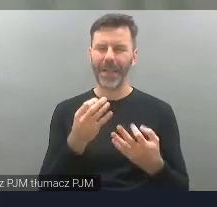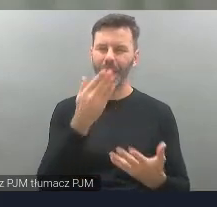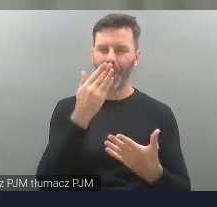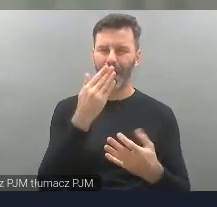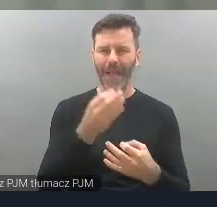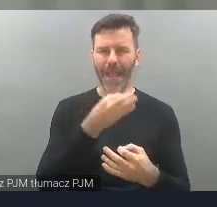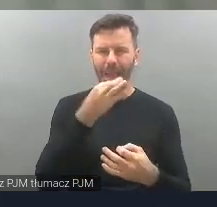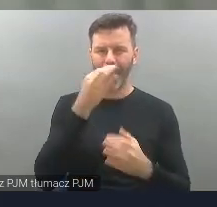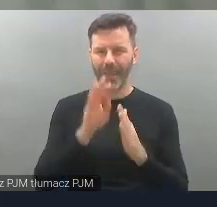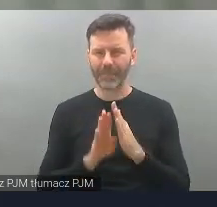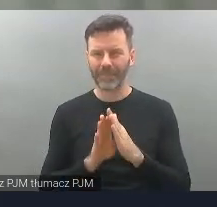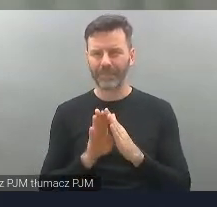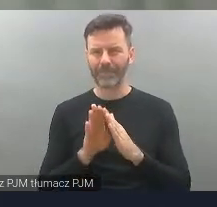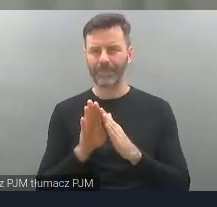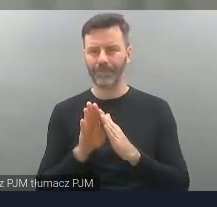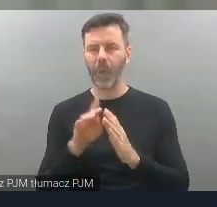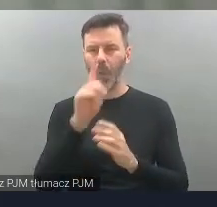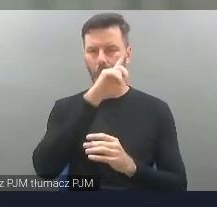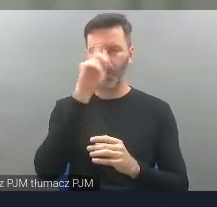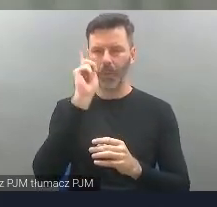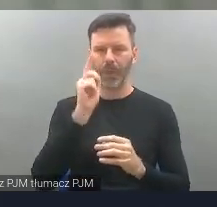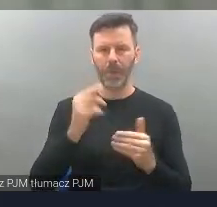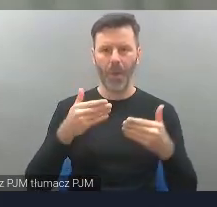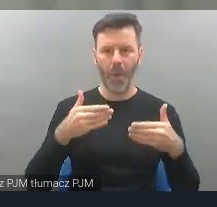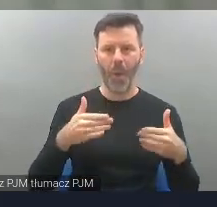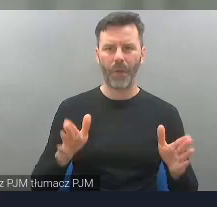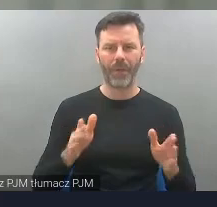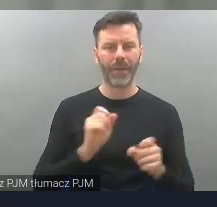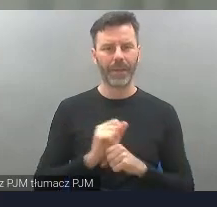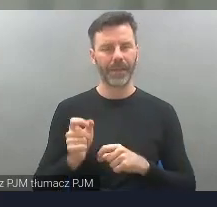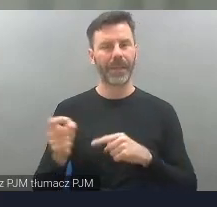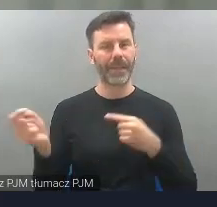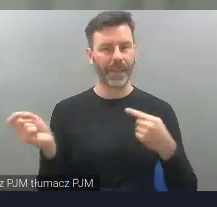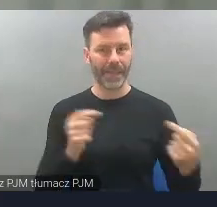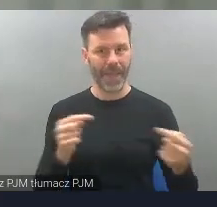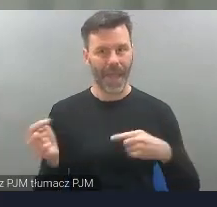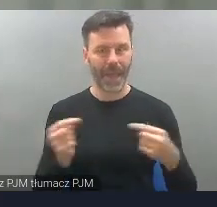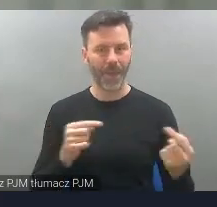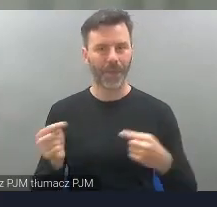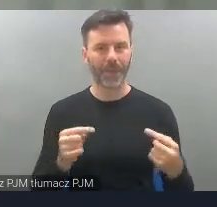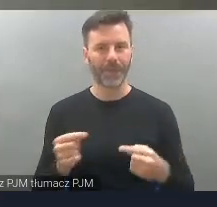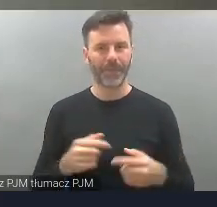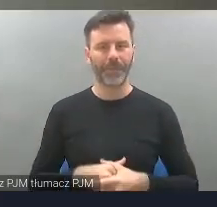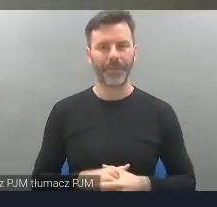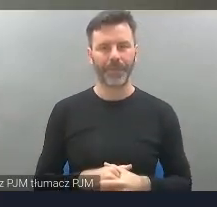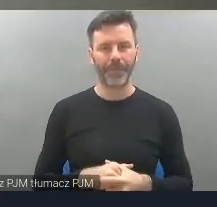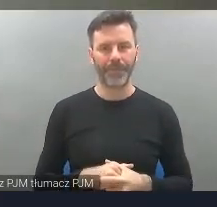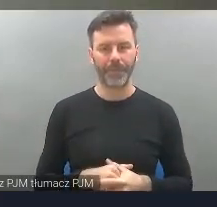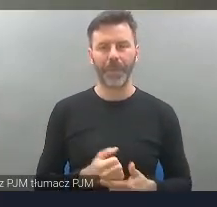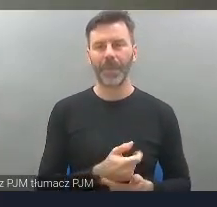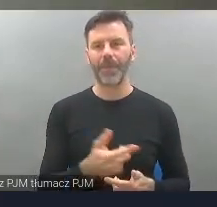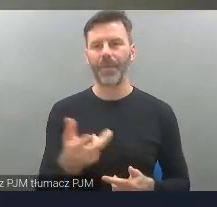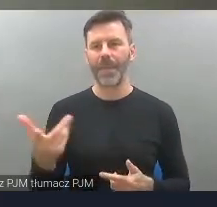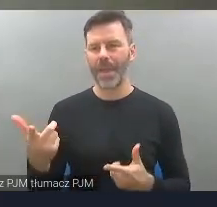i ludzie coraz bardziej są otwarci na dialog i na patrzenie wokół siebie. Wielu moich